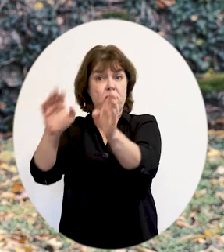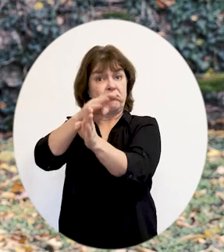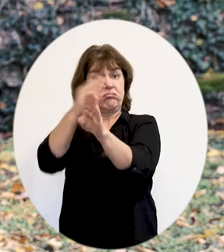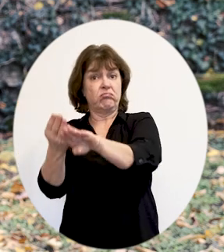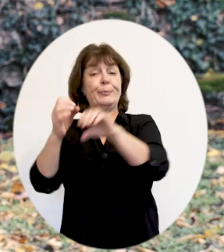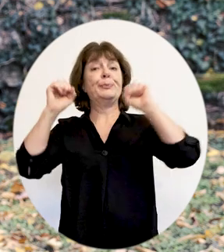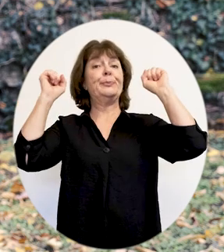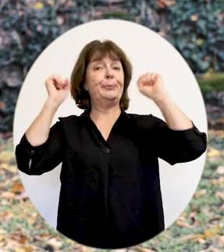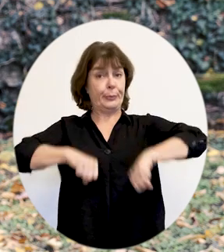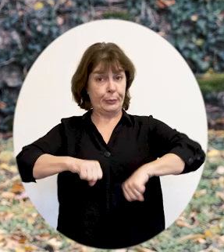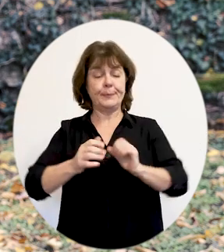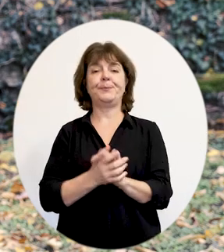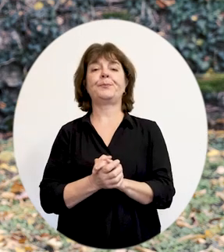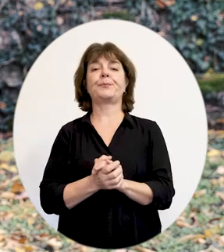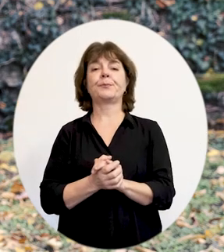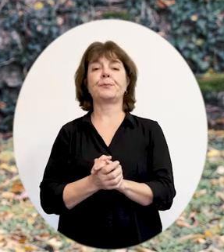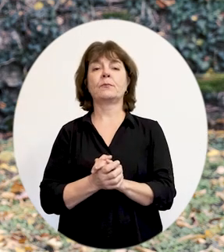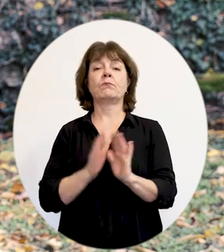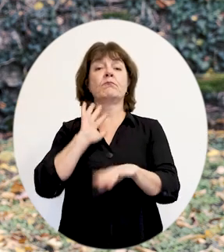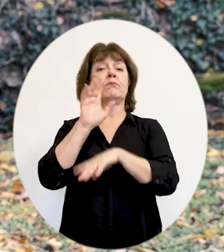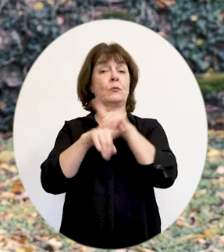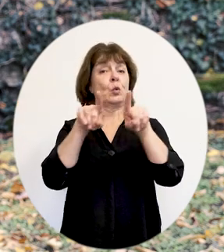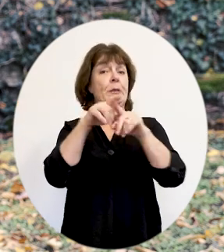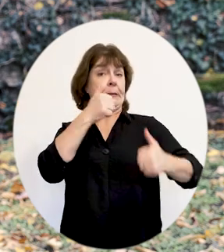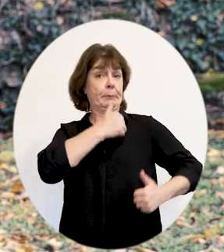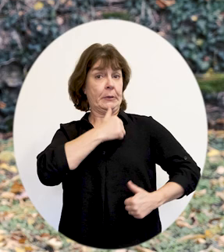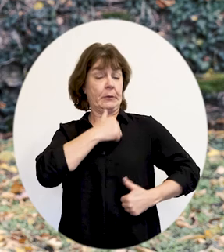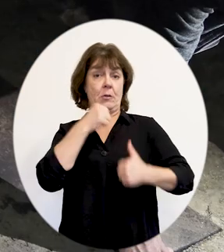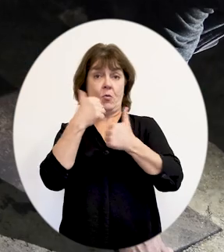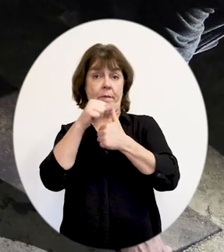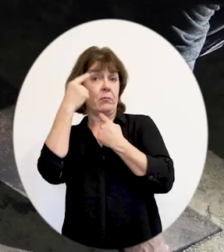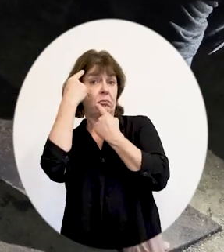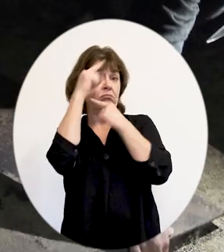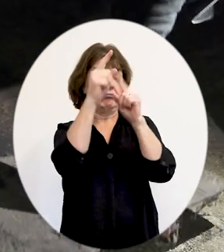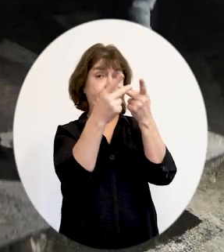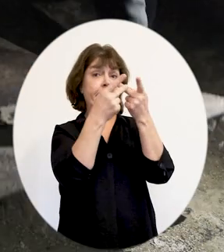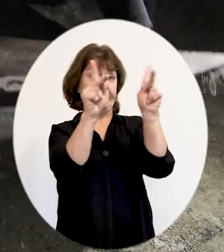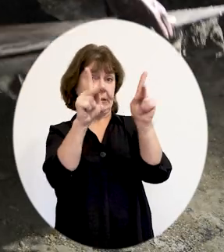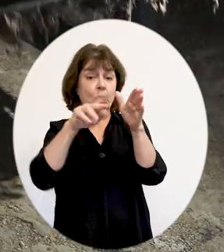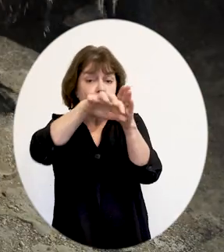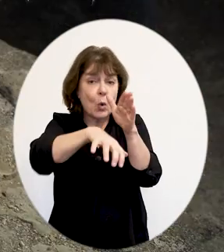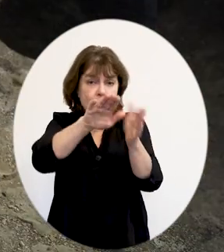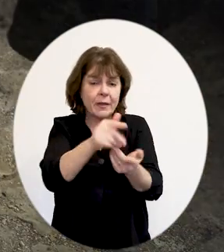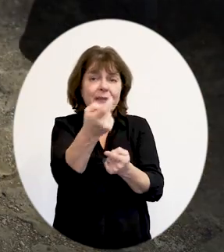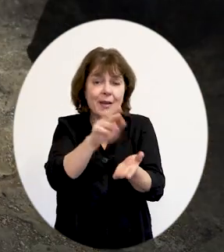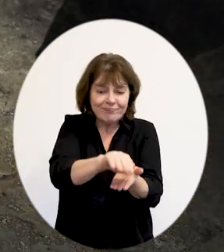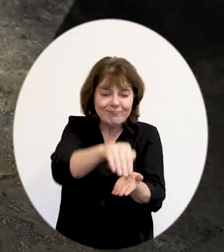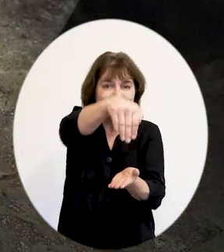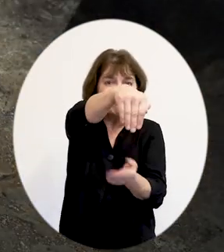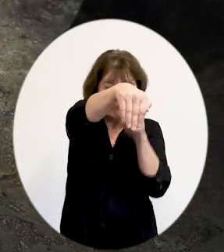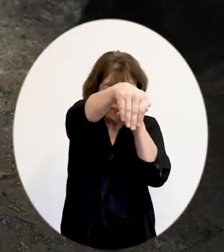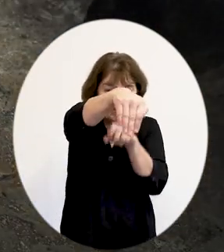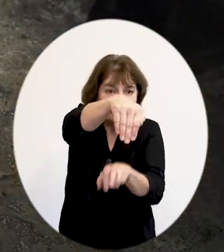explosive afin de le détruire. La garnison pouvait également défendre la ville en creusant également une galerie